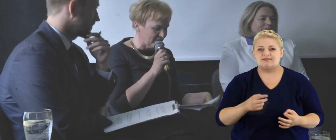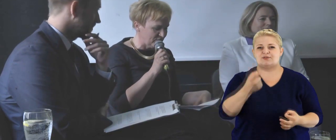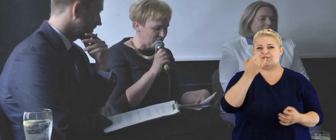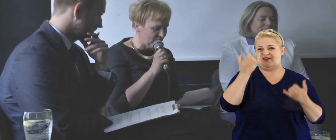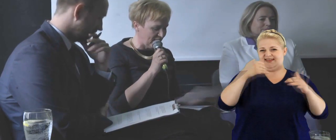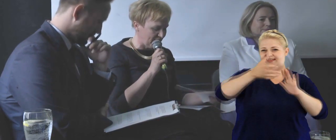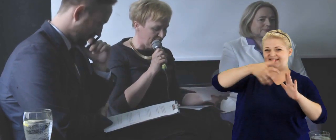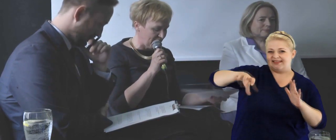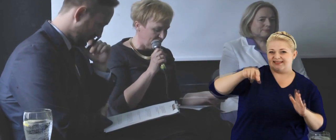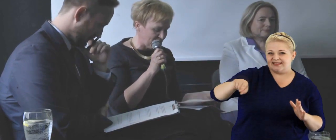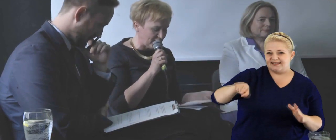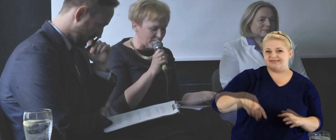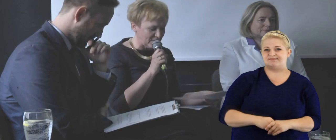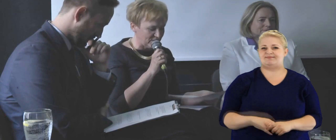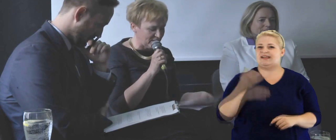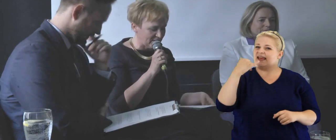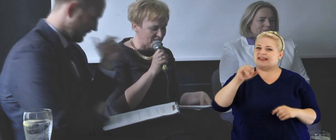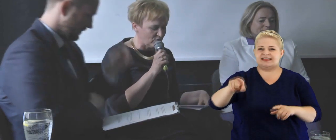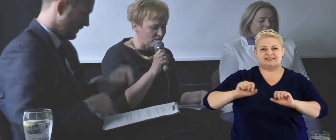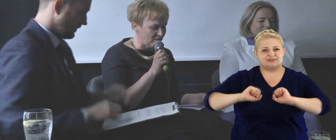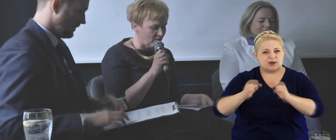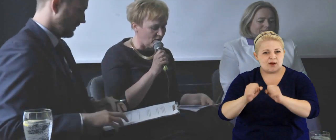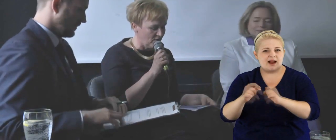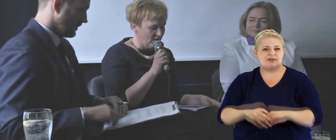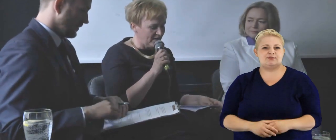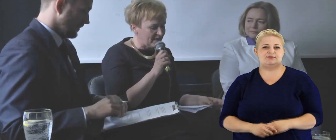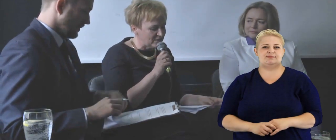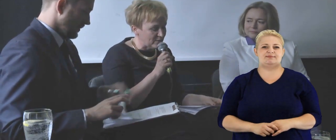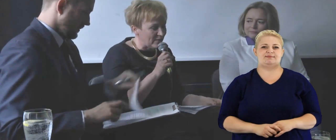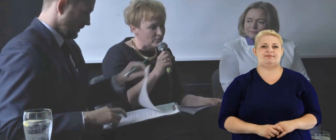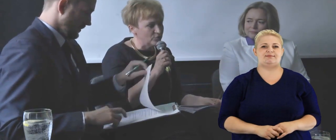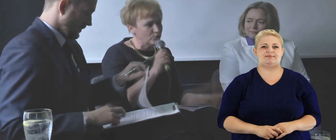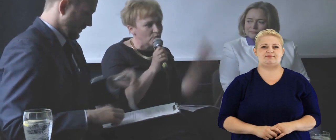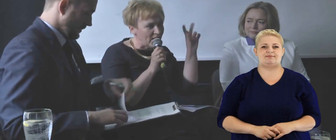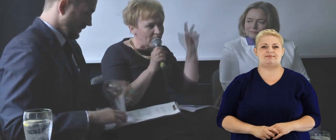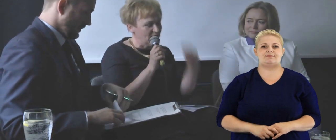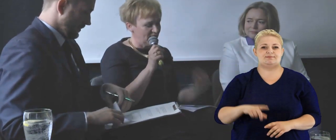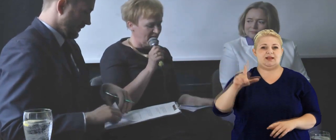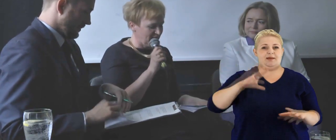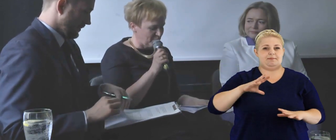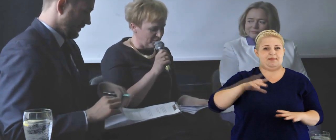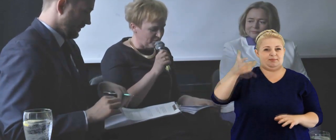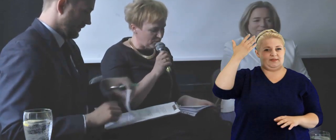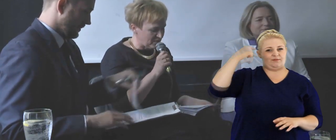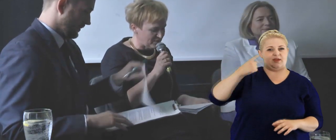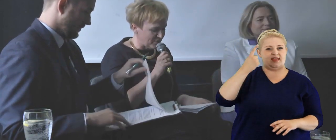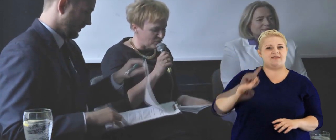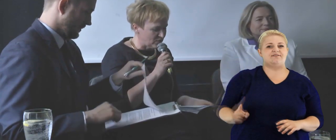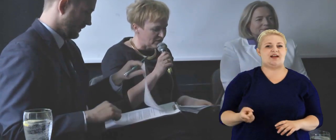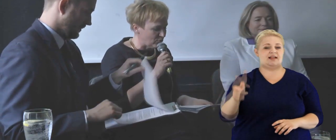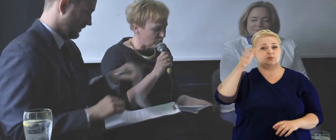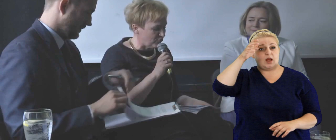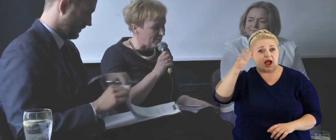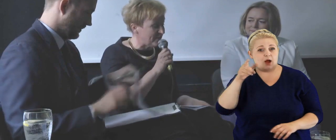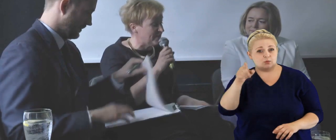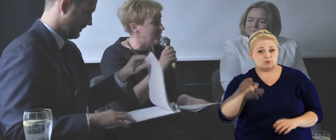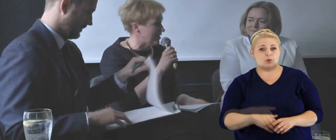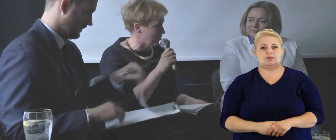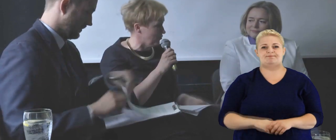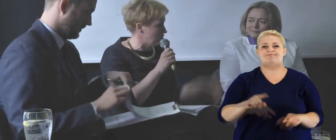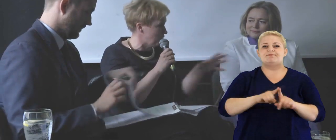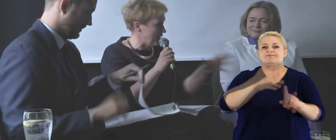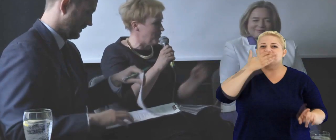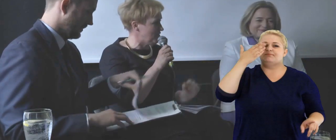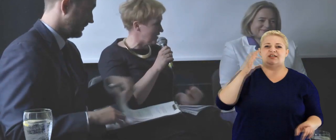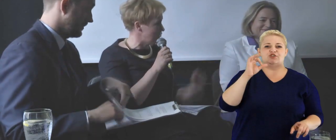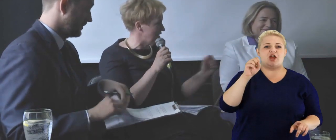trochę inna dziedzina i w takim razie nie jest to tylko jakaś działalność, która, jak powiedział jeden z francuskich autorów, pachnie